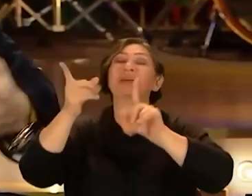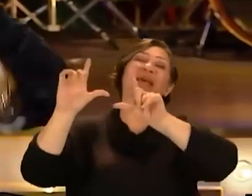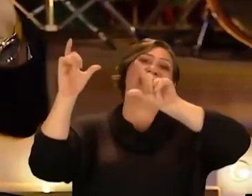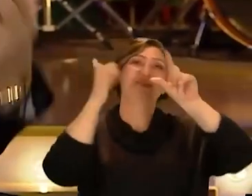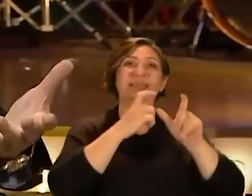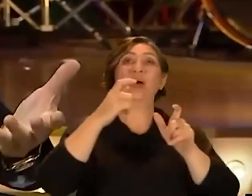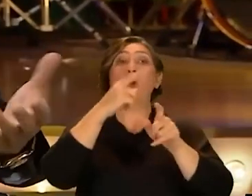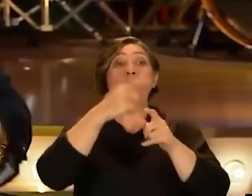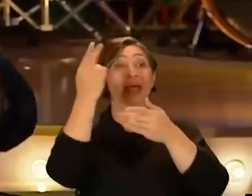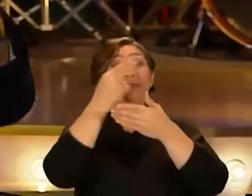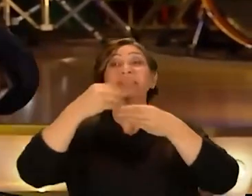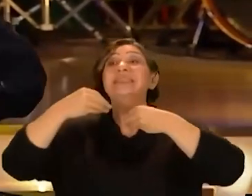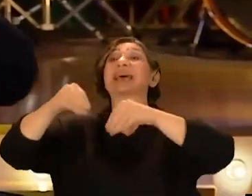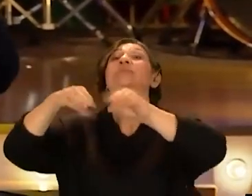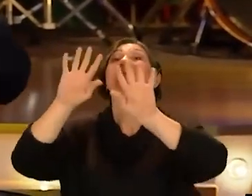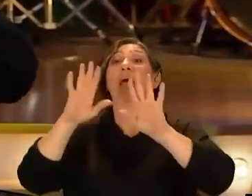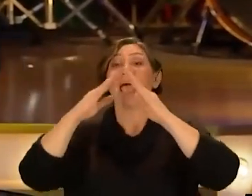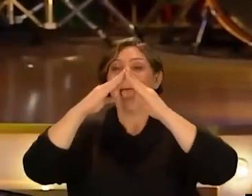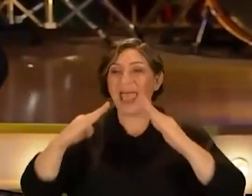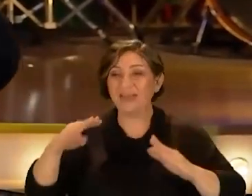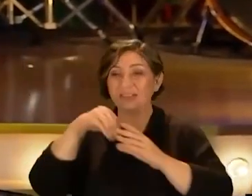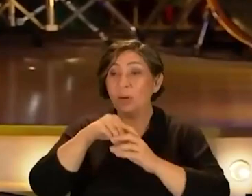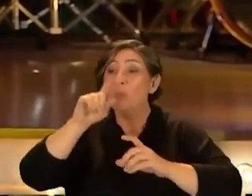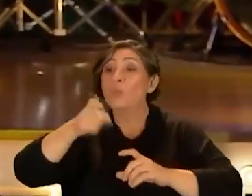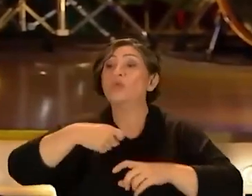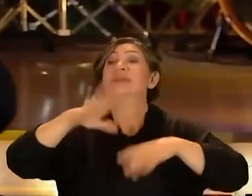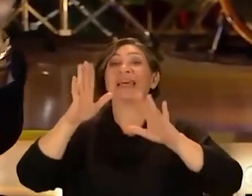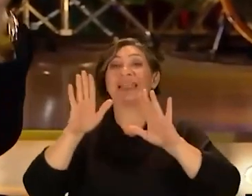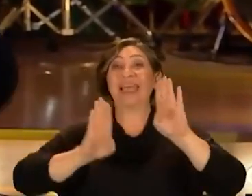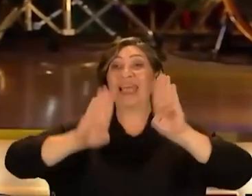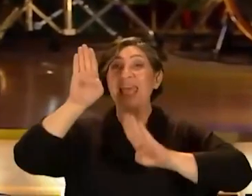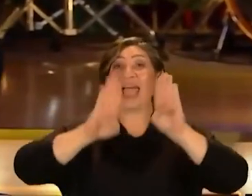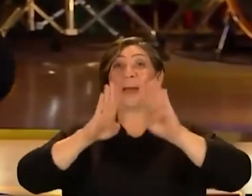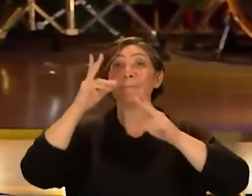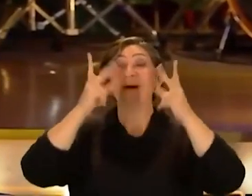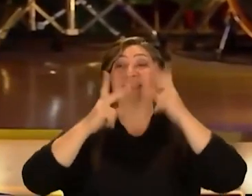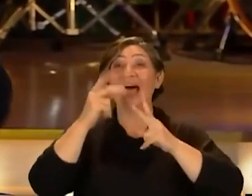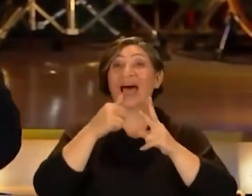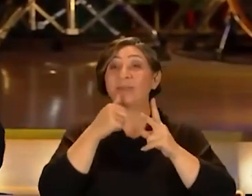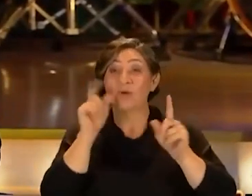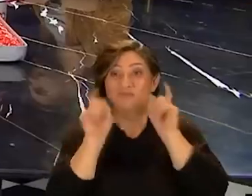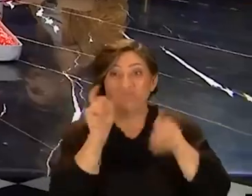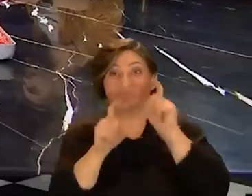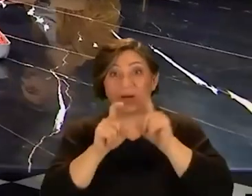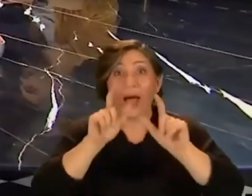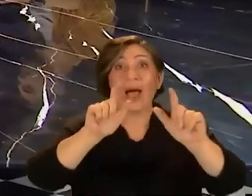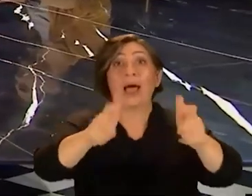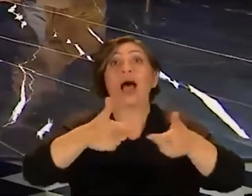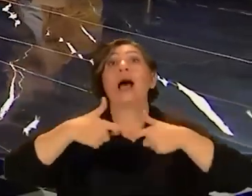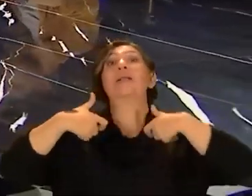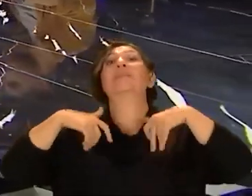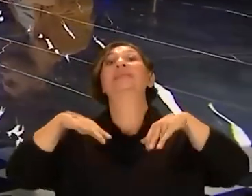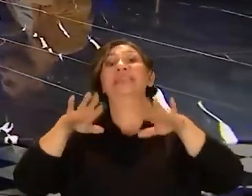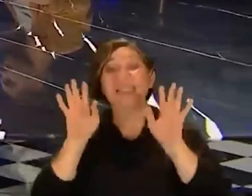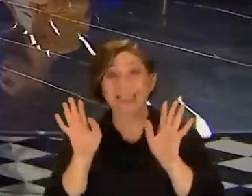sonraki resimleri satmasaydı ya da kulübesinde bunlar bulunup mezatta gidip bir takım adamların haşere gibi şüştüler